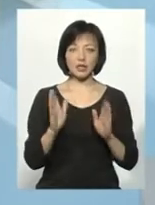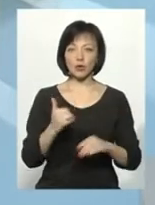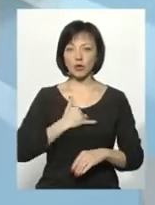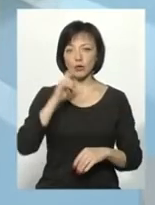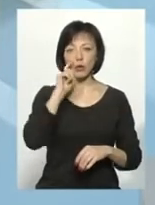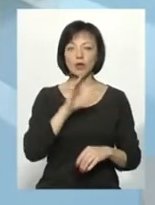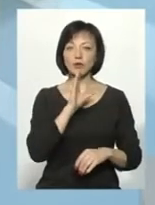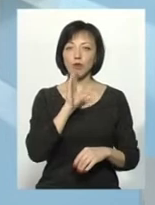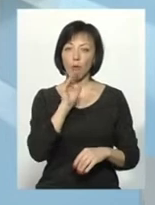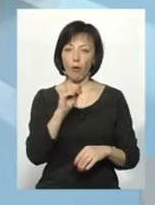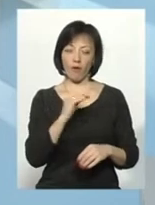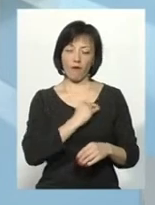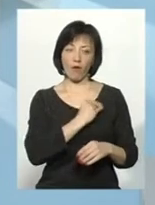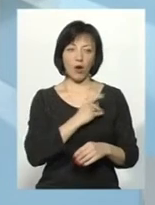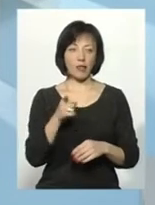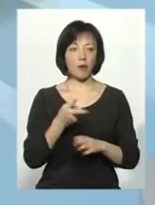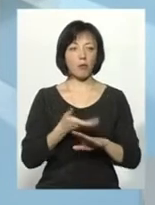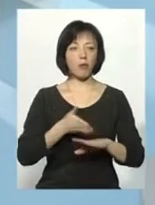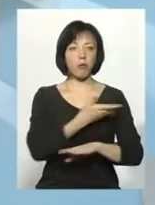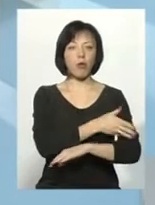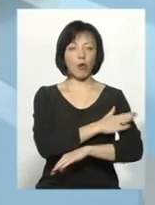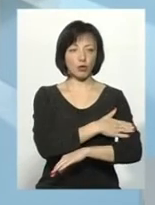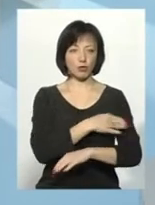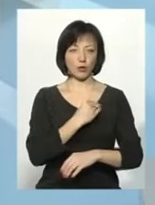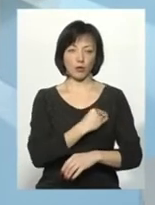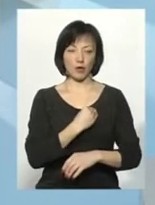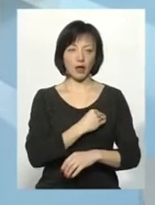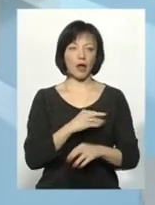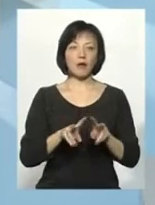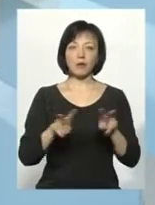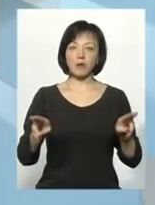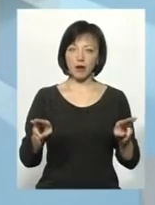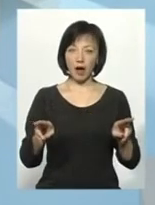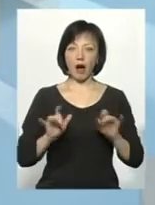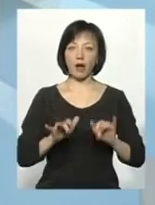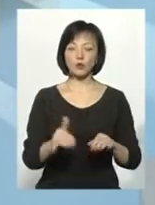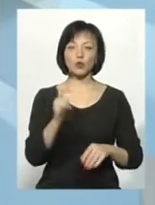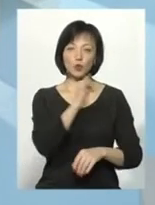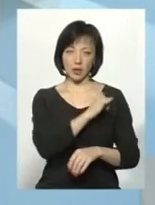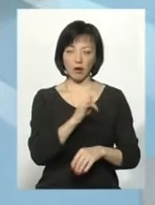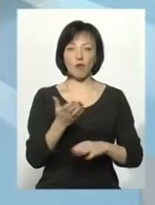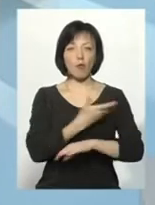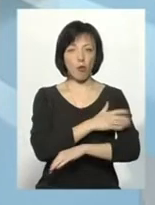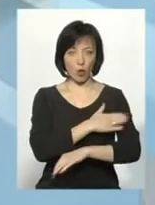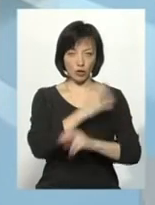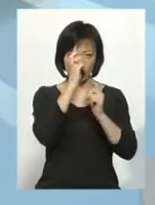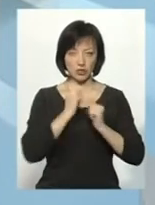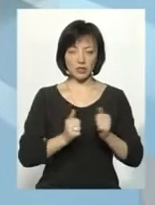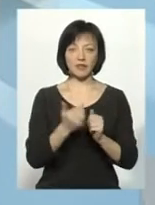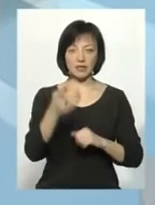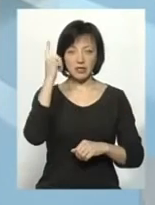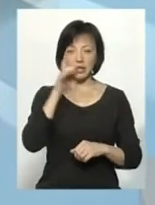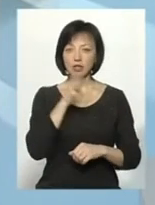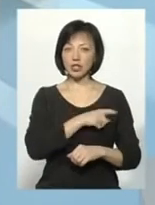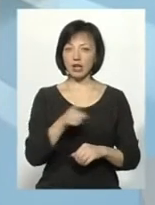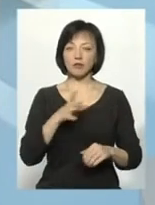українською мовою, а там польською, розпочав подібну акцію «Себе в Польщі». І ви знаєте, що це якраз був